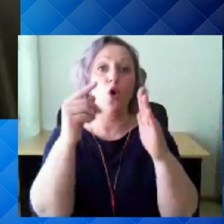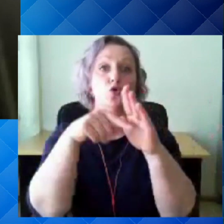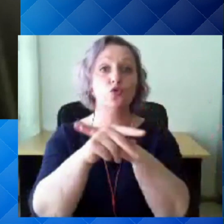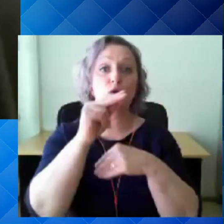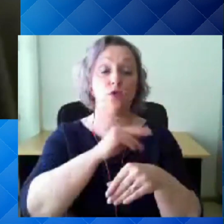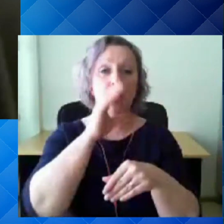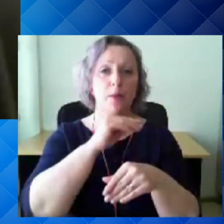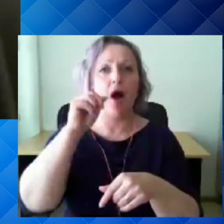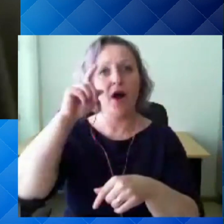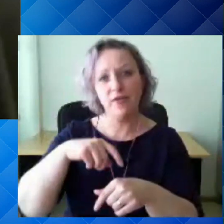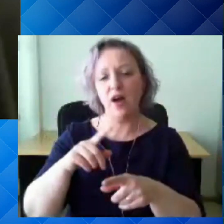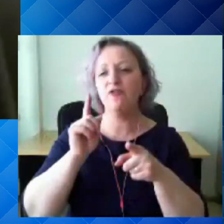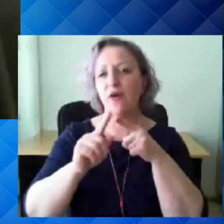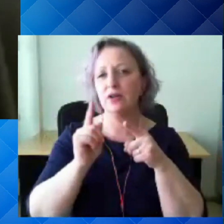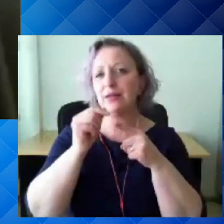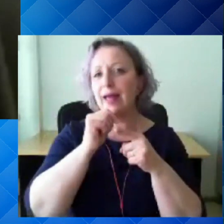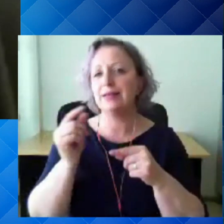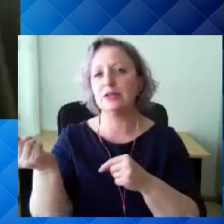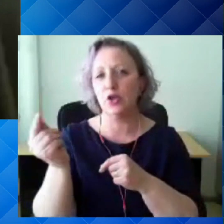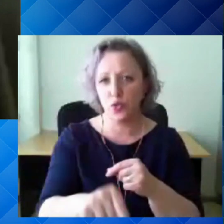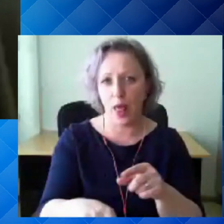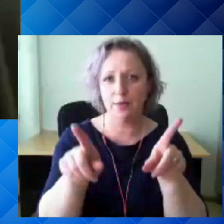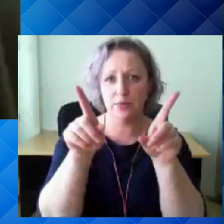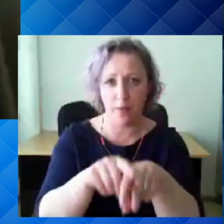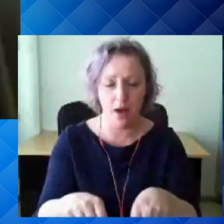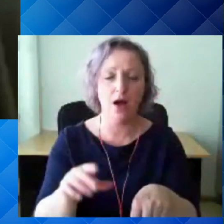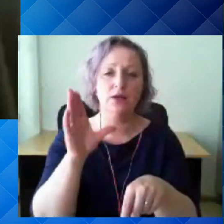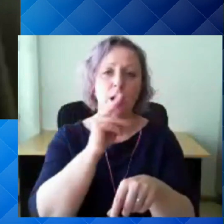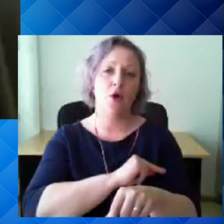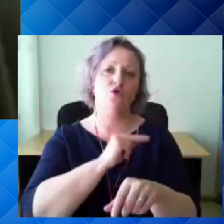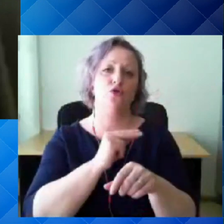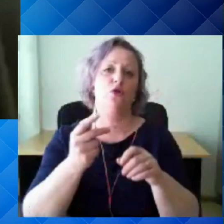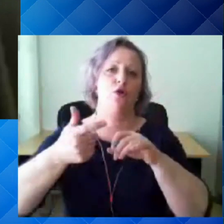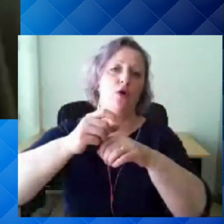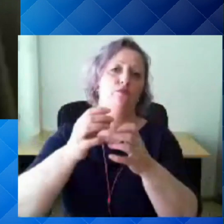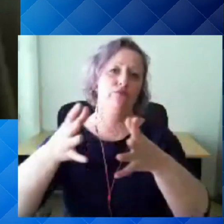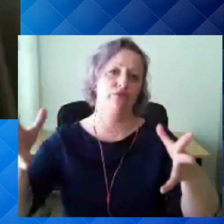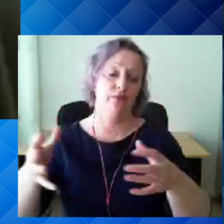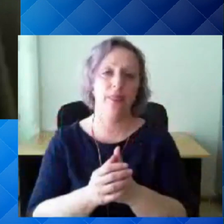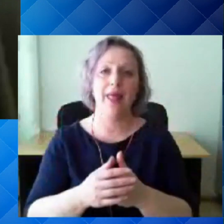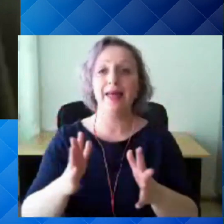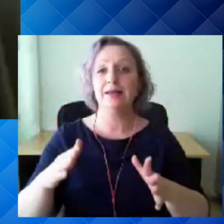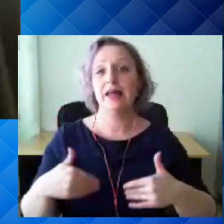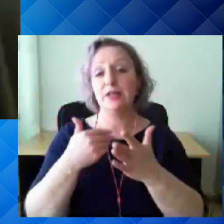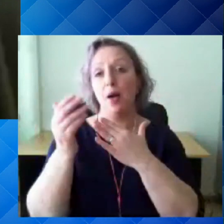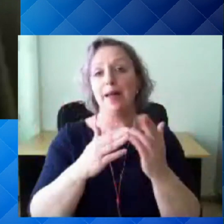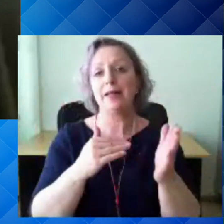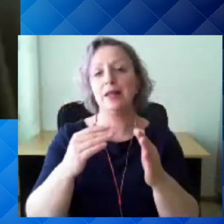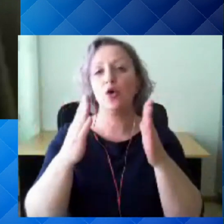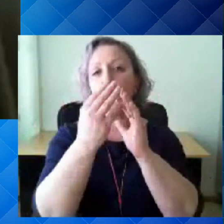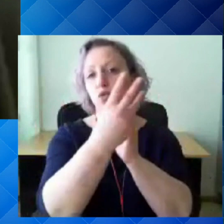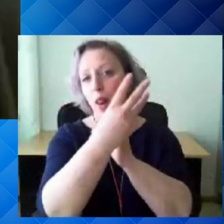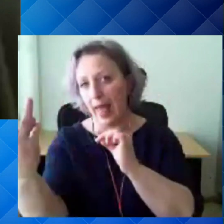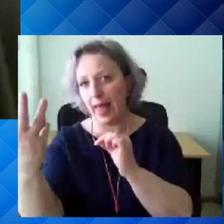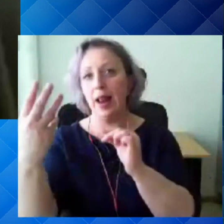kaugel, kui need testid ka Eestisse jõuavad ja meil laialdasemalt kasutusele tulevad. Tervise ameti kodulehel on juba praegu